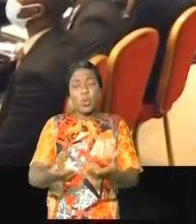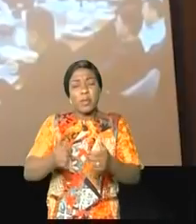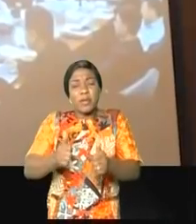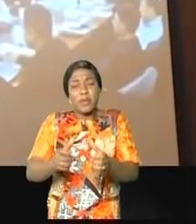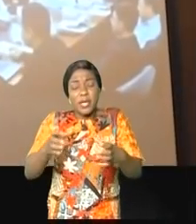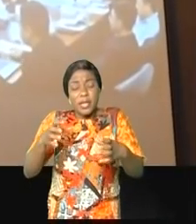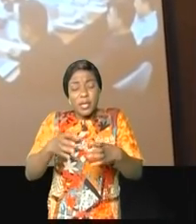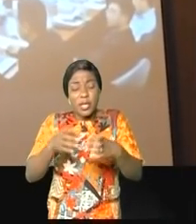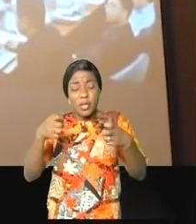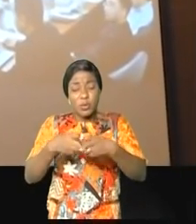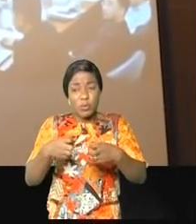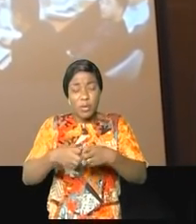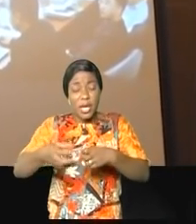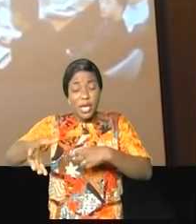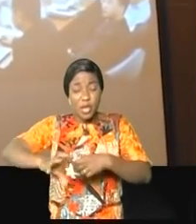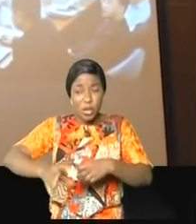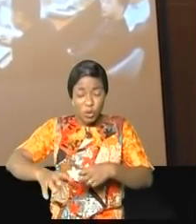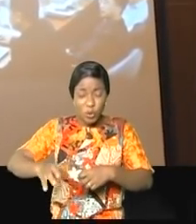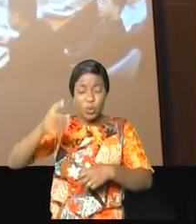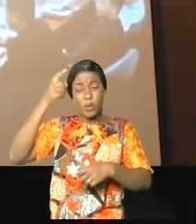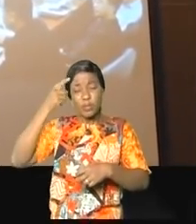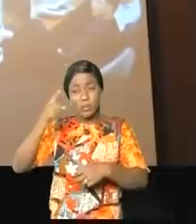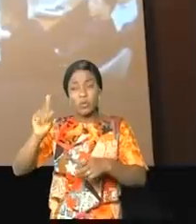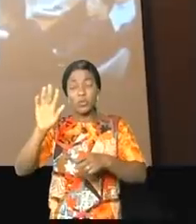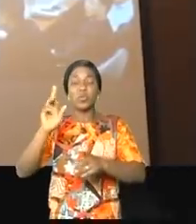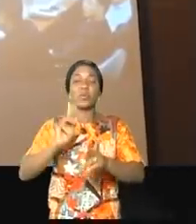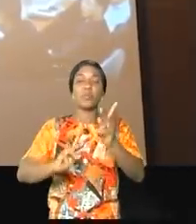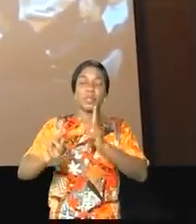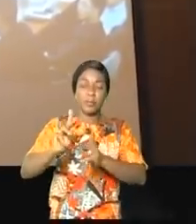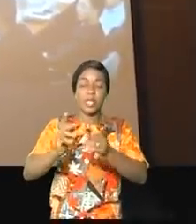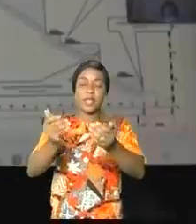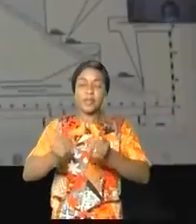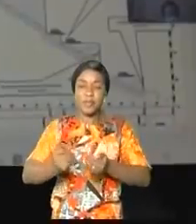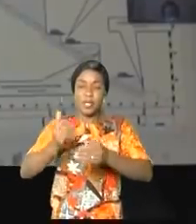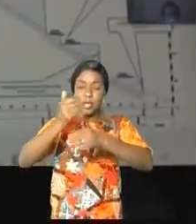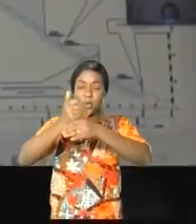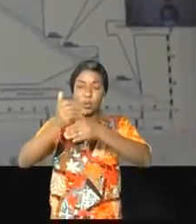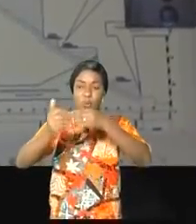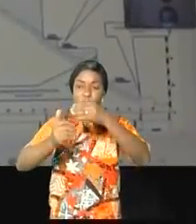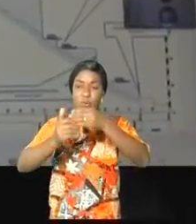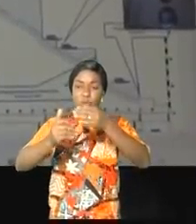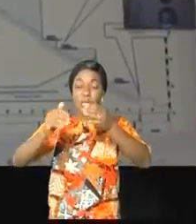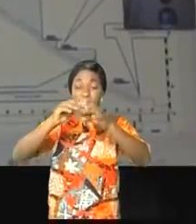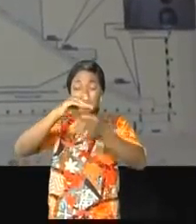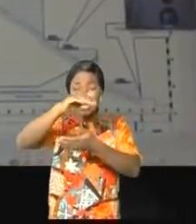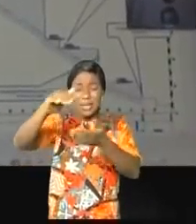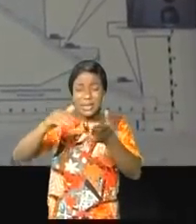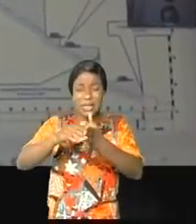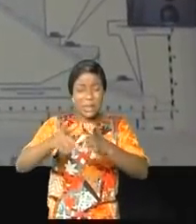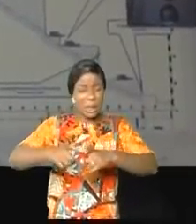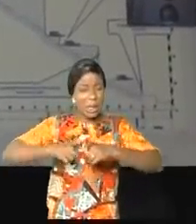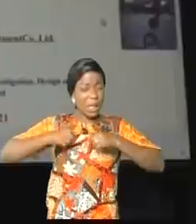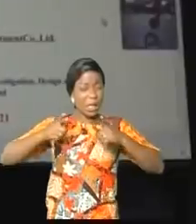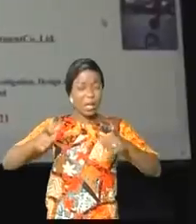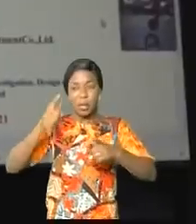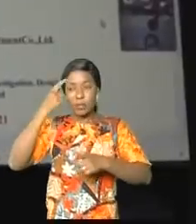la mise en œuvre de ce projet dont la première phase consiste à la construction de la centrale hydroélectrique de Kaloumba dans le bassin de la Louvoie